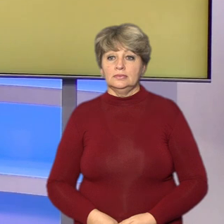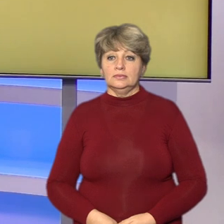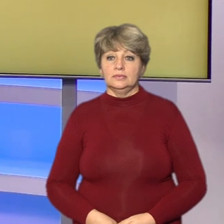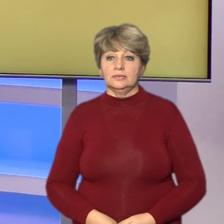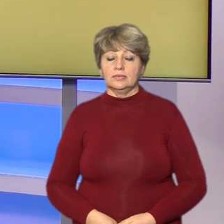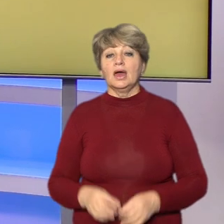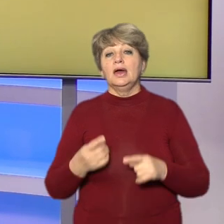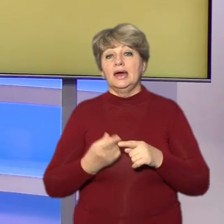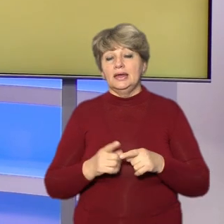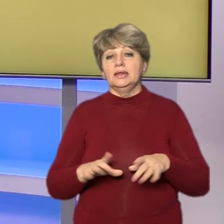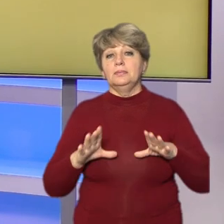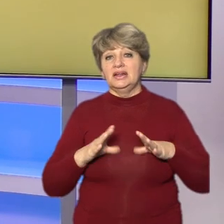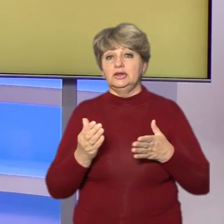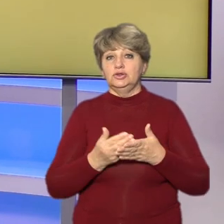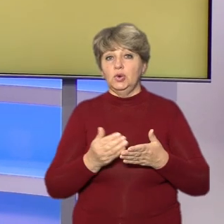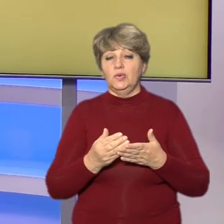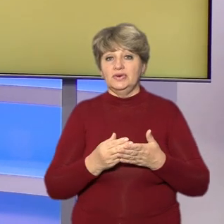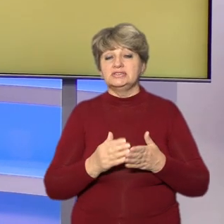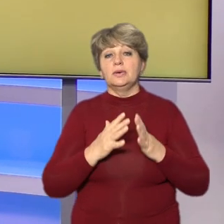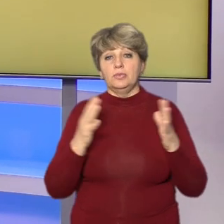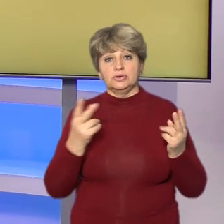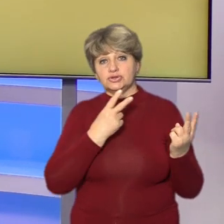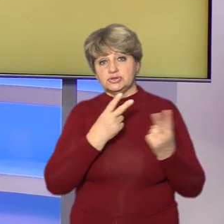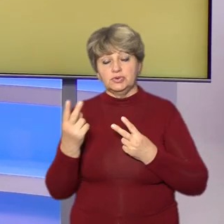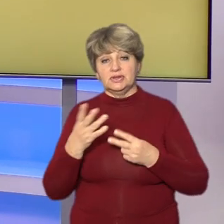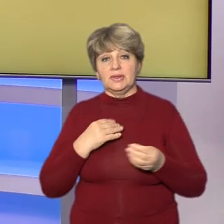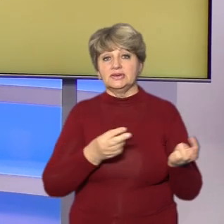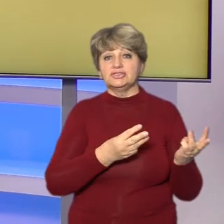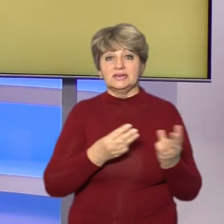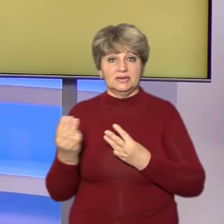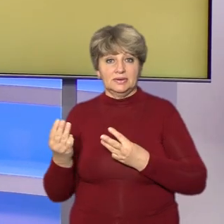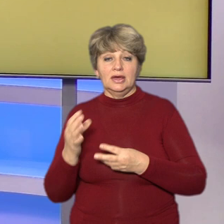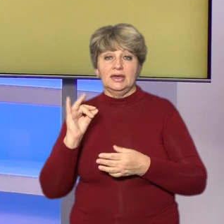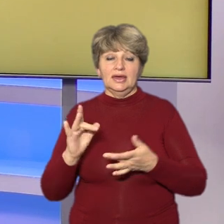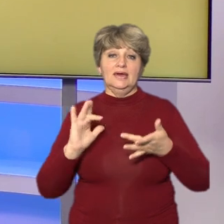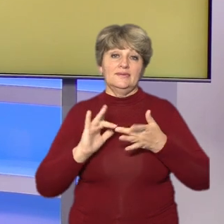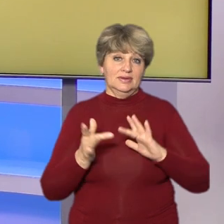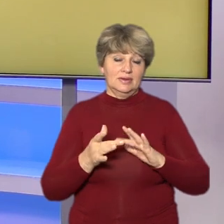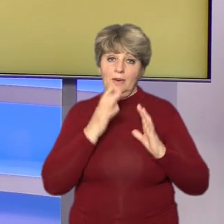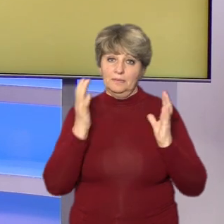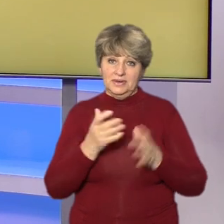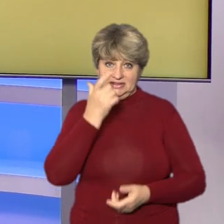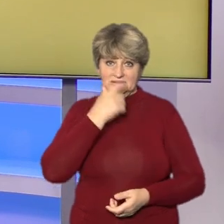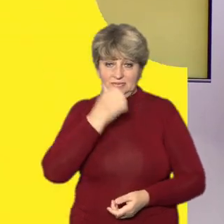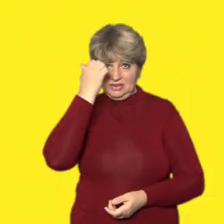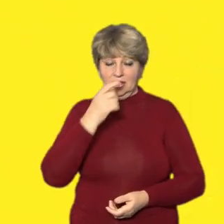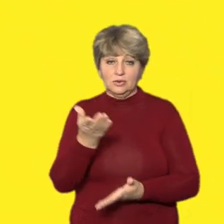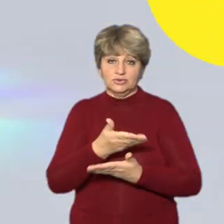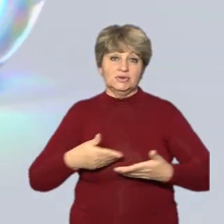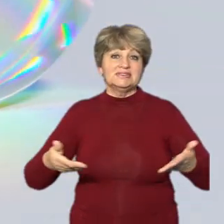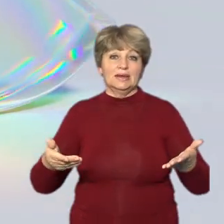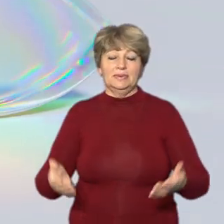І таким видався цей день. Більше новин шукаєте на нашому сайті «Суспільне.Медіа» та у соцмережах. Бережіть себе. Дякую, що з нами.